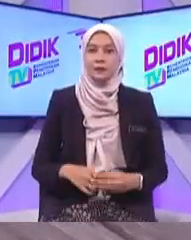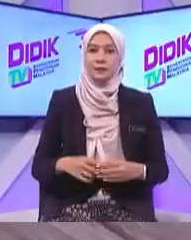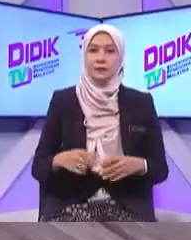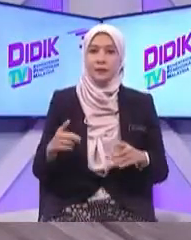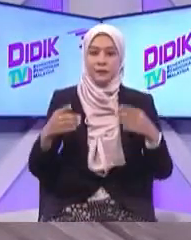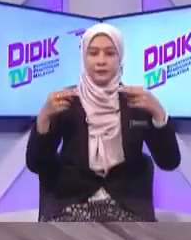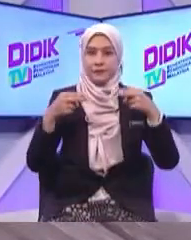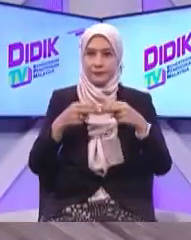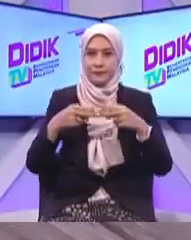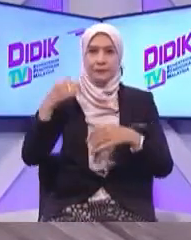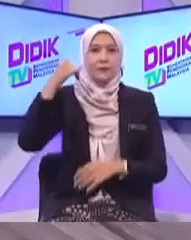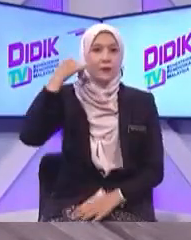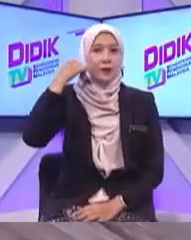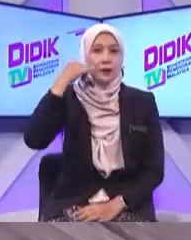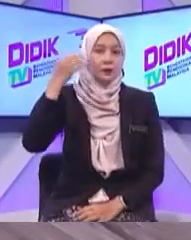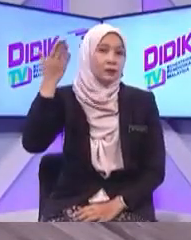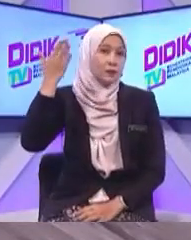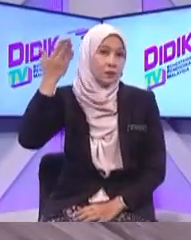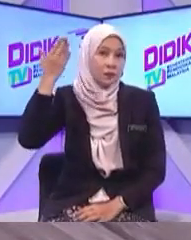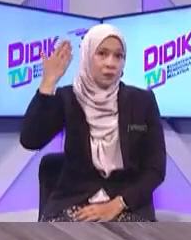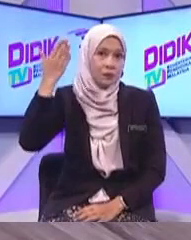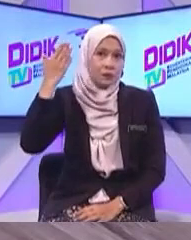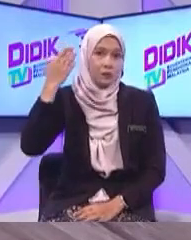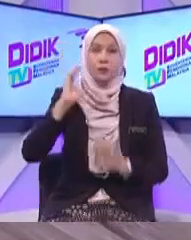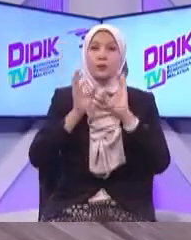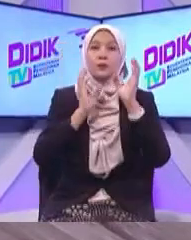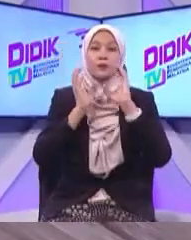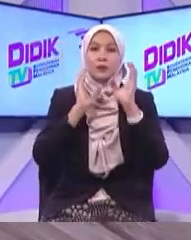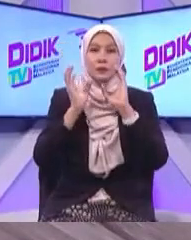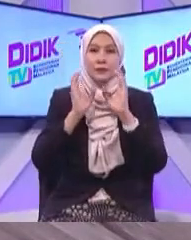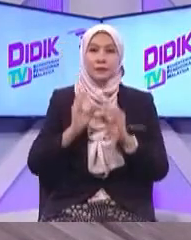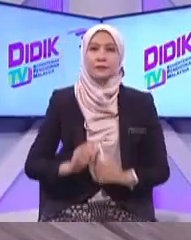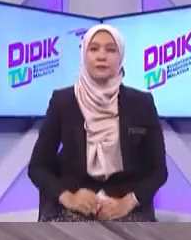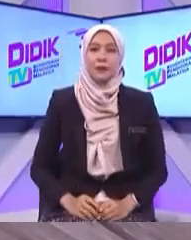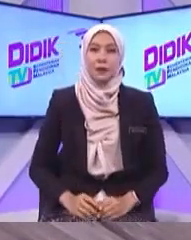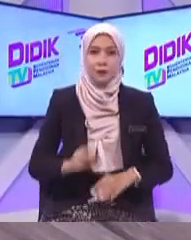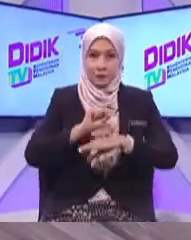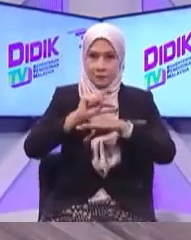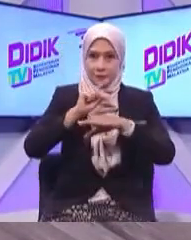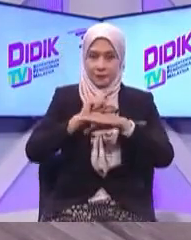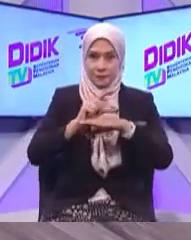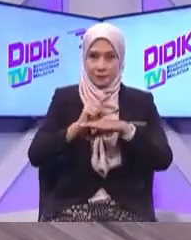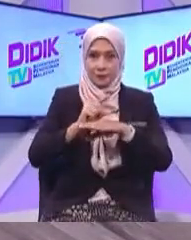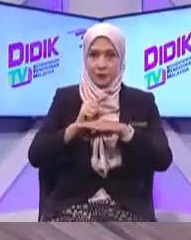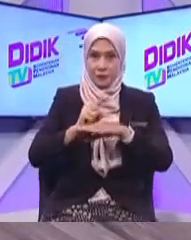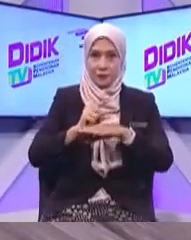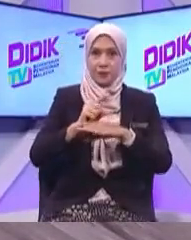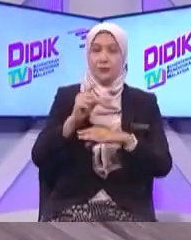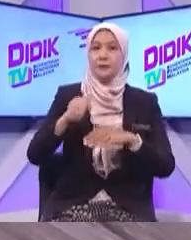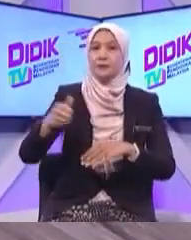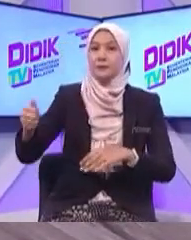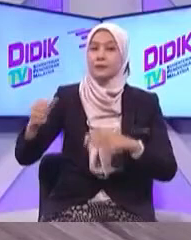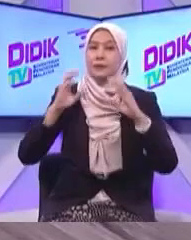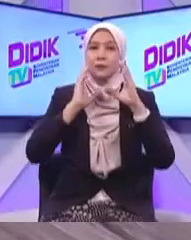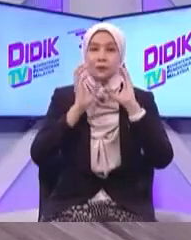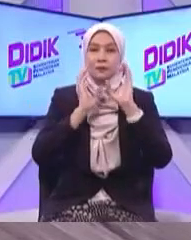telekomunikasi Masyarakat Melayu Tradisional zaman dulu Oh Gunakan ni Tentuang ni untuk berkomunikasi Berkomunikasi Okey kalau macam